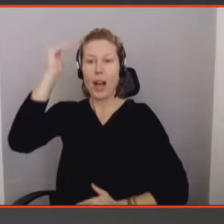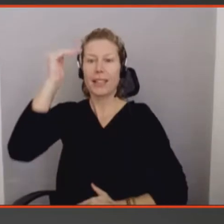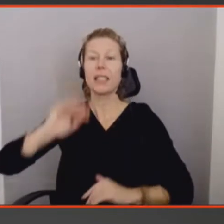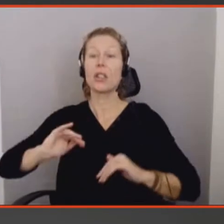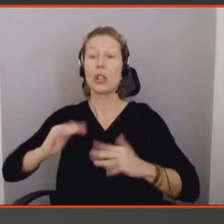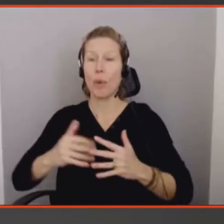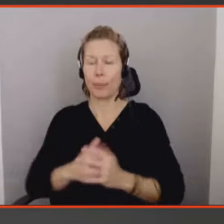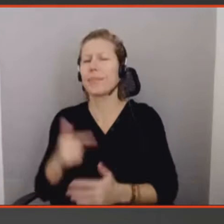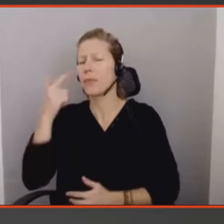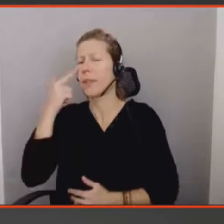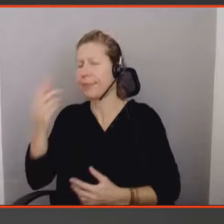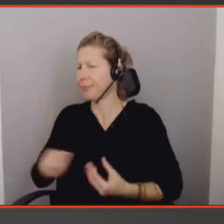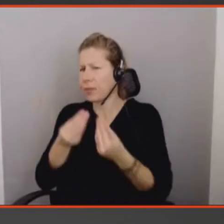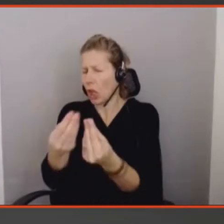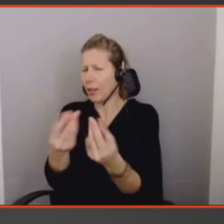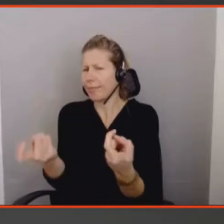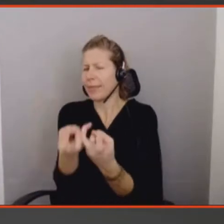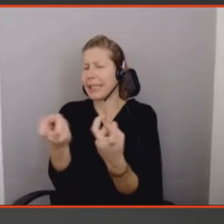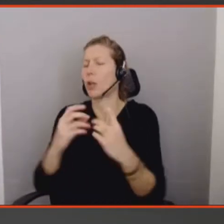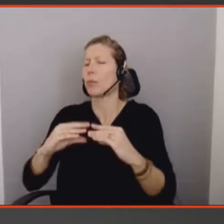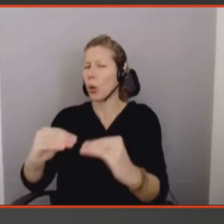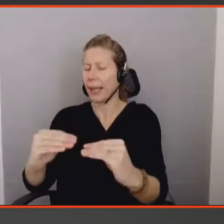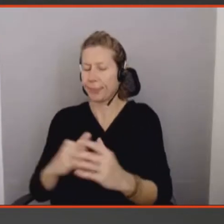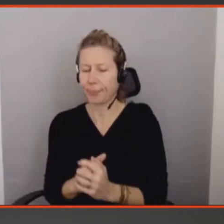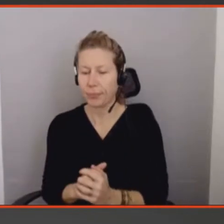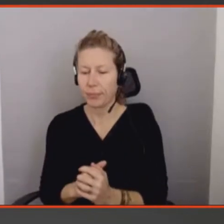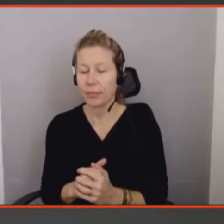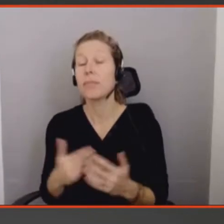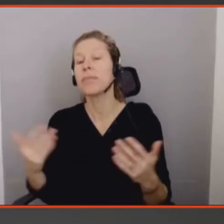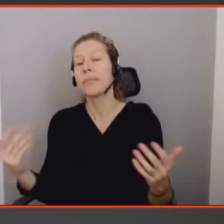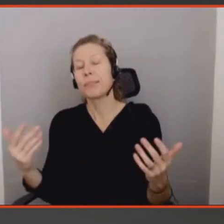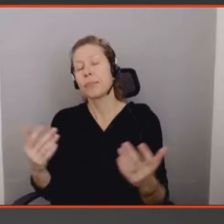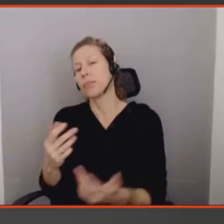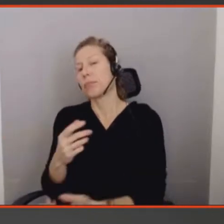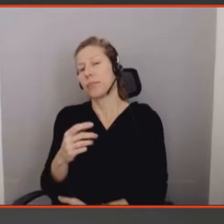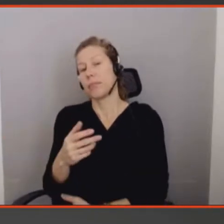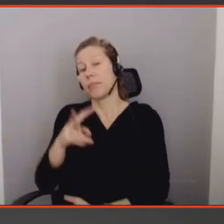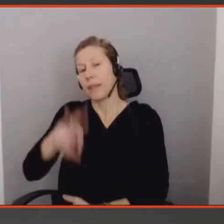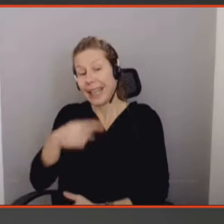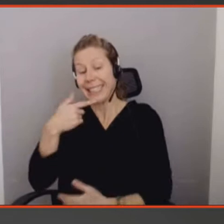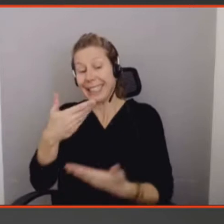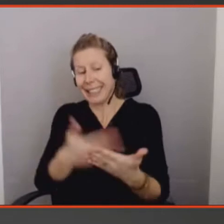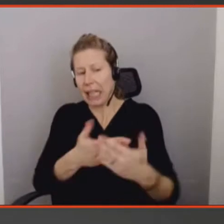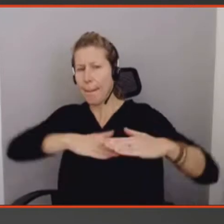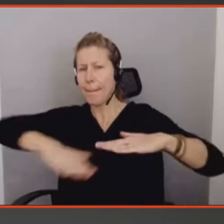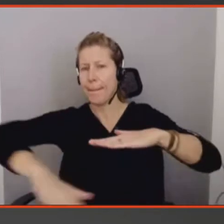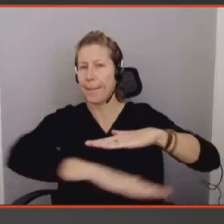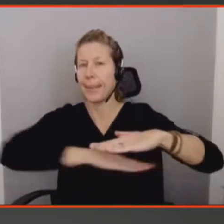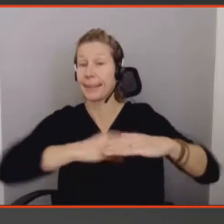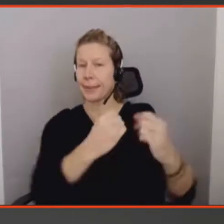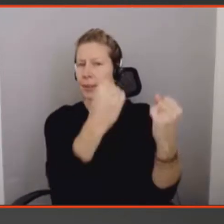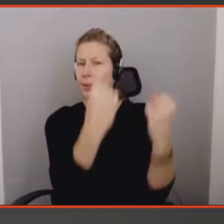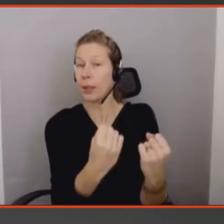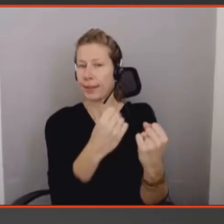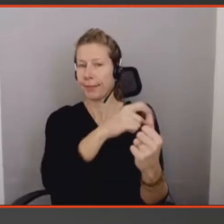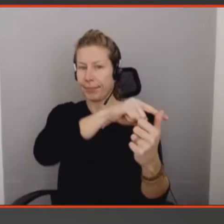pour que ça devienne un petit peu plus concret. Mais en tout cas, on peut vraiment se baser sur ce socle assez solide pour créer des technologies. Ça ne pas dire